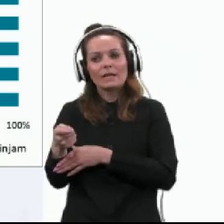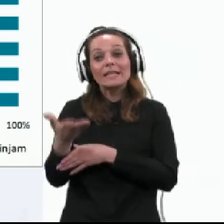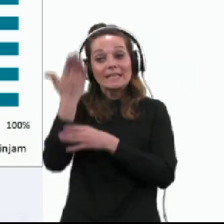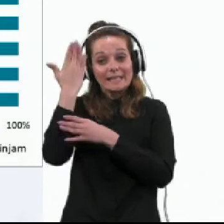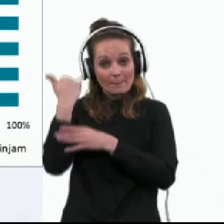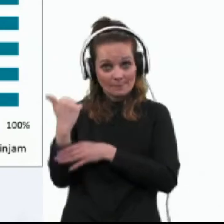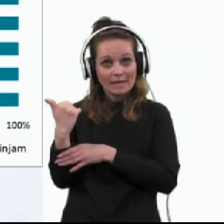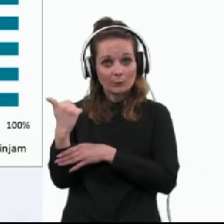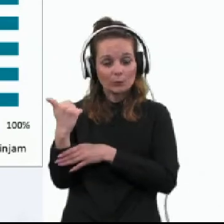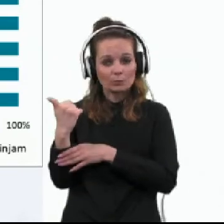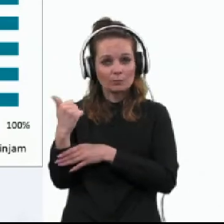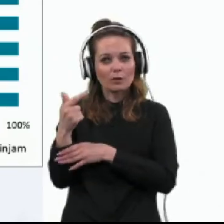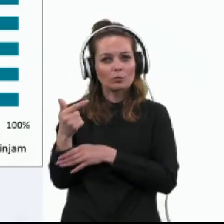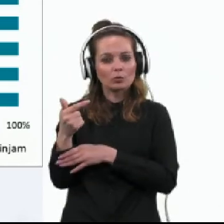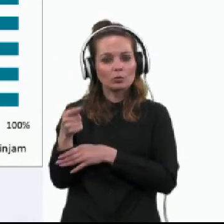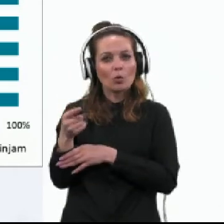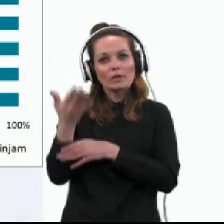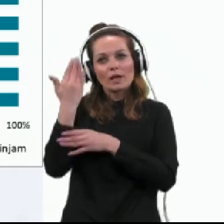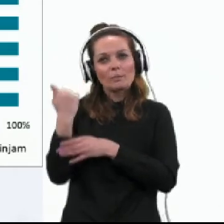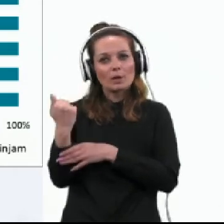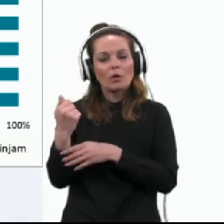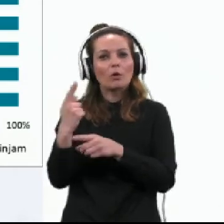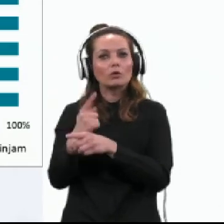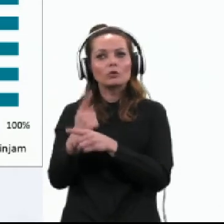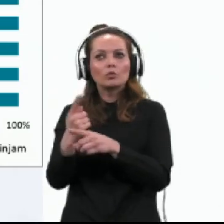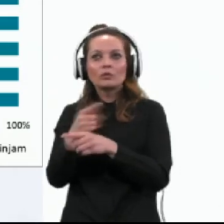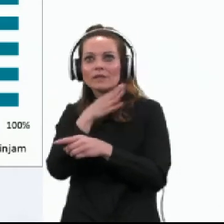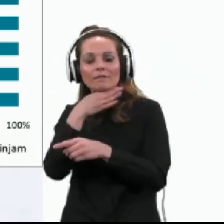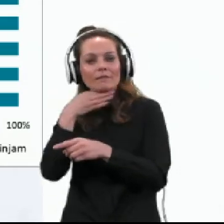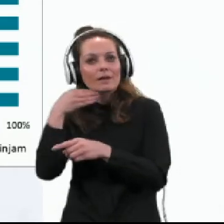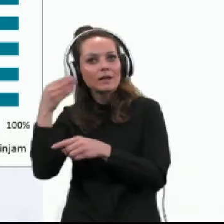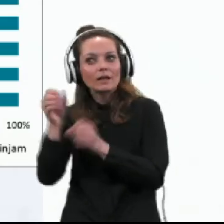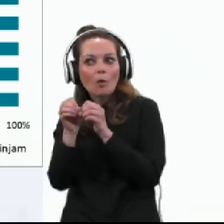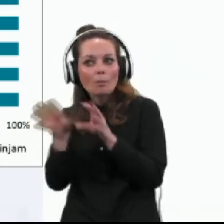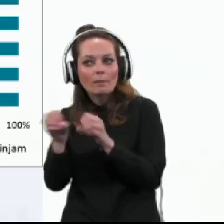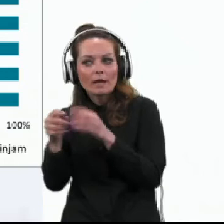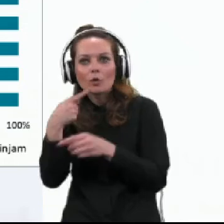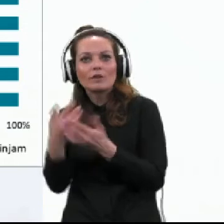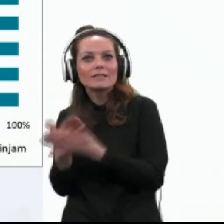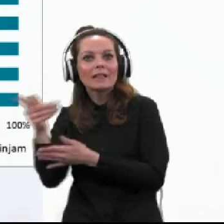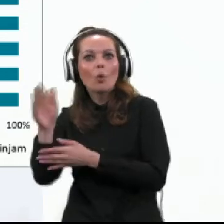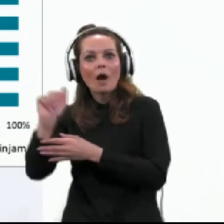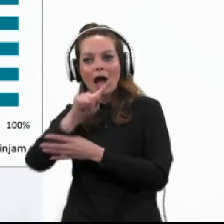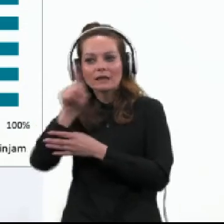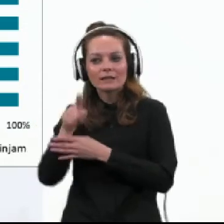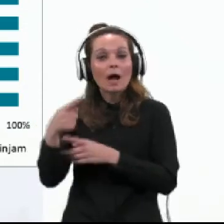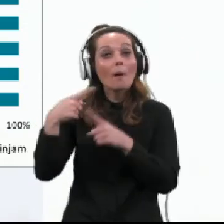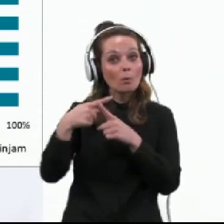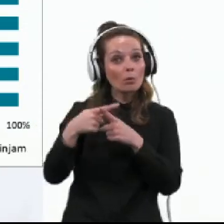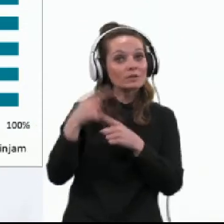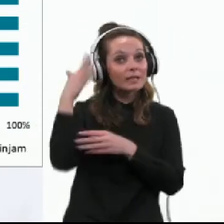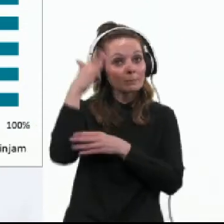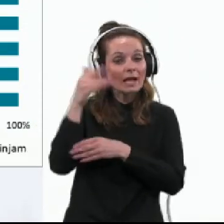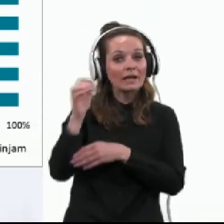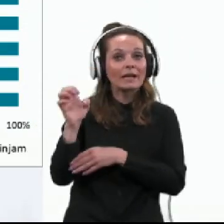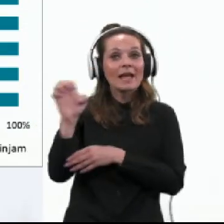bilo deležno tudi velike medijske pozornosti. Po pozitivnem mnenju Evropske